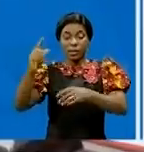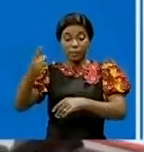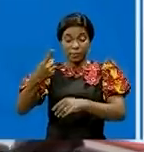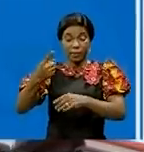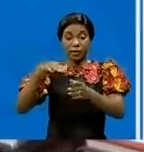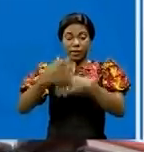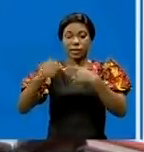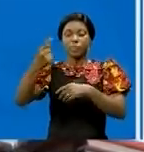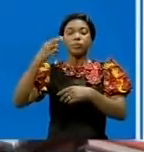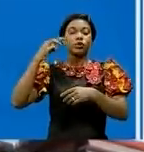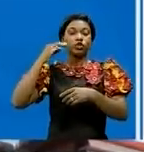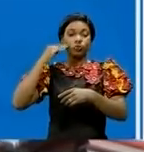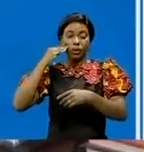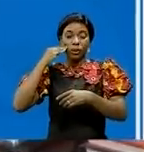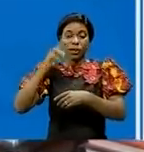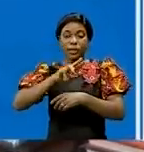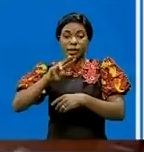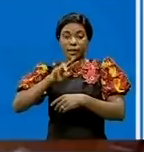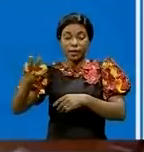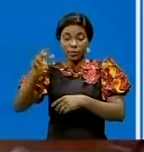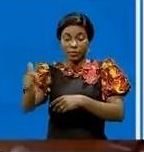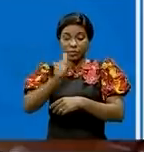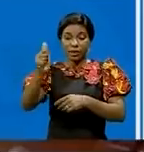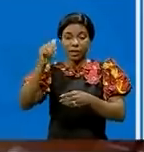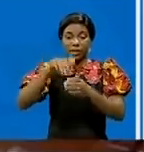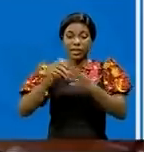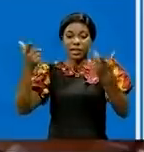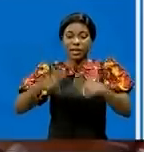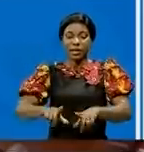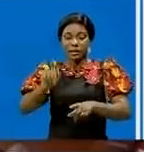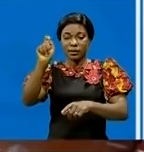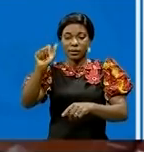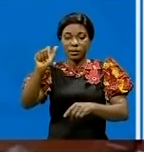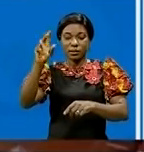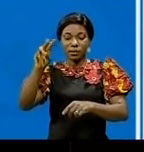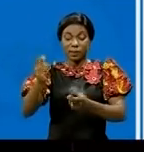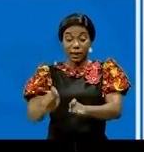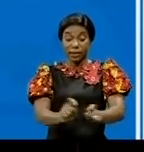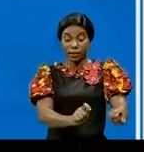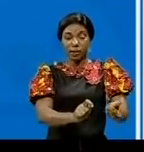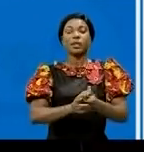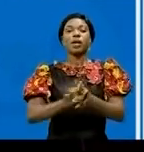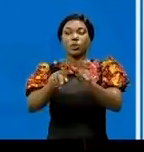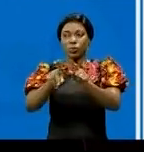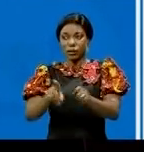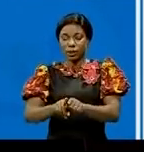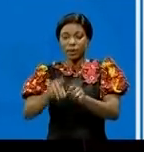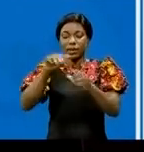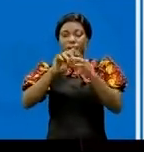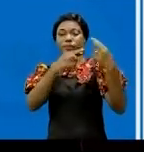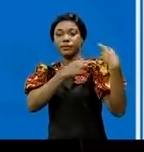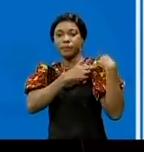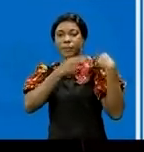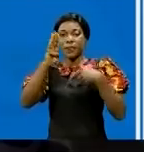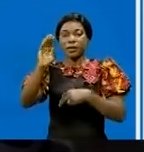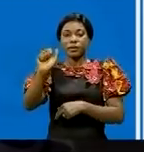1er juin 2021 sur le lac Tanganyika, au niveau de Kogongo, localité située dans la chefferie Bavira,